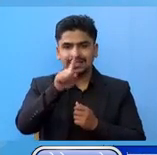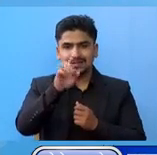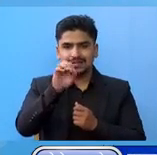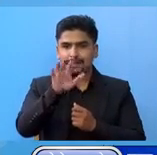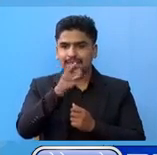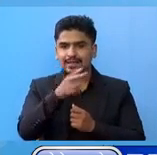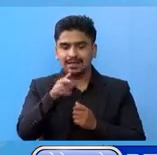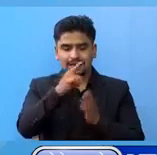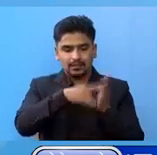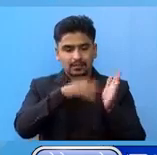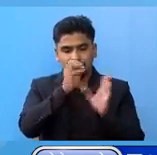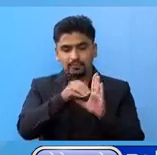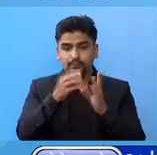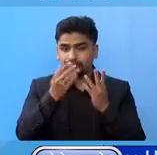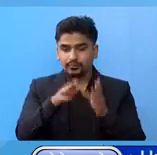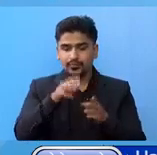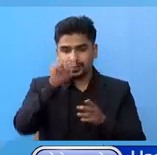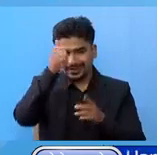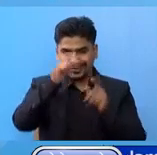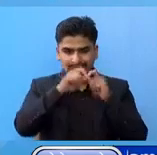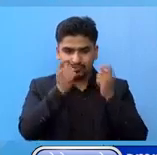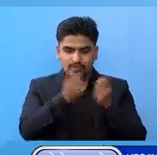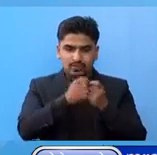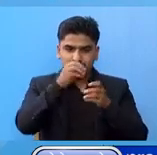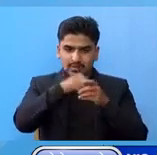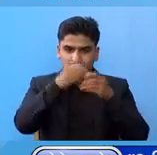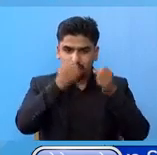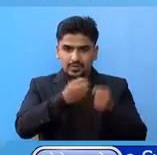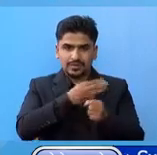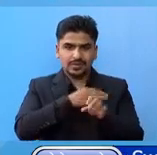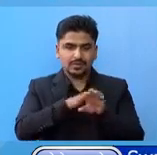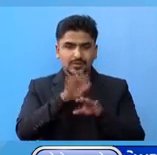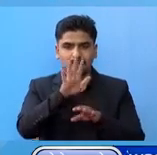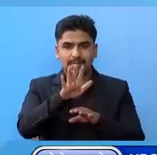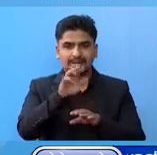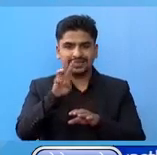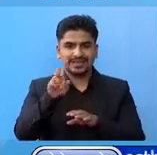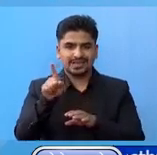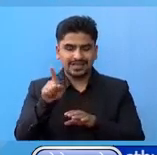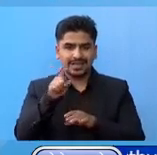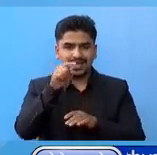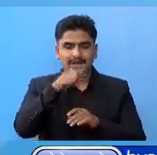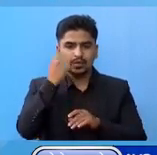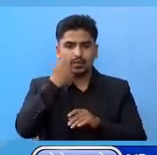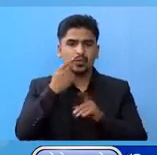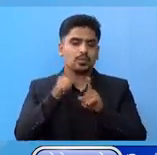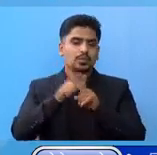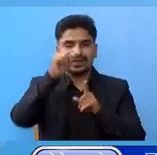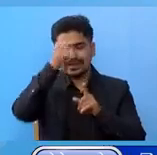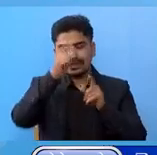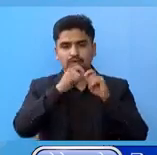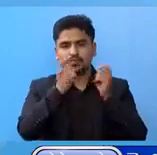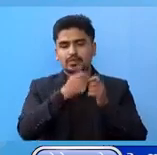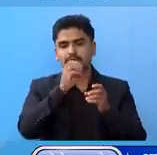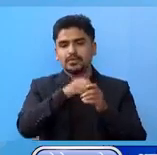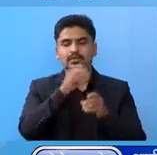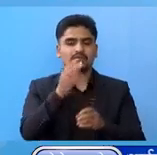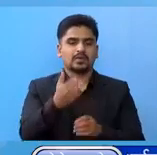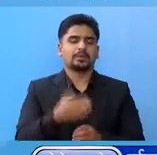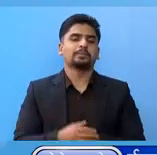पां